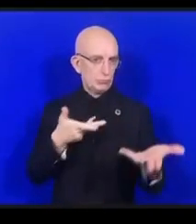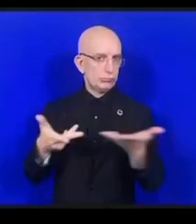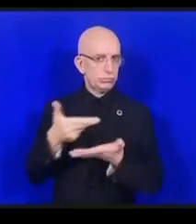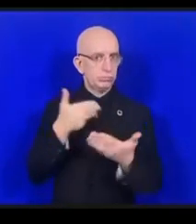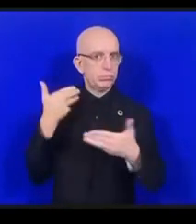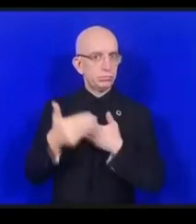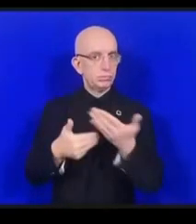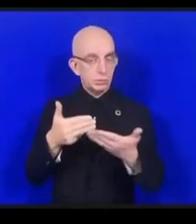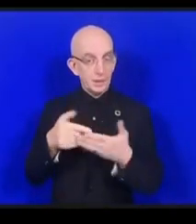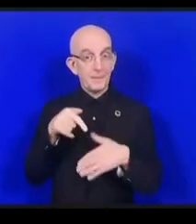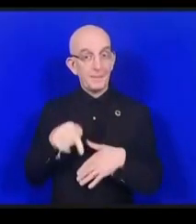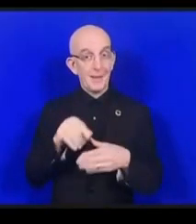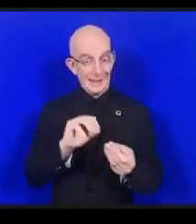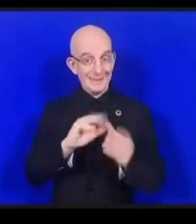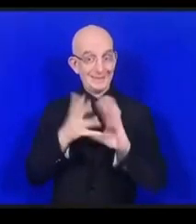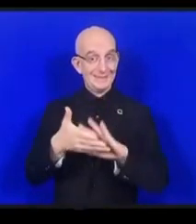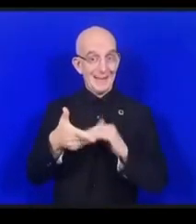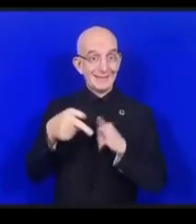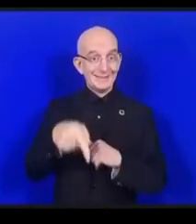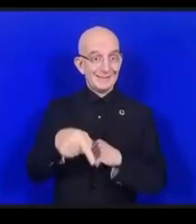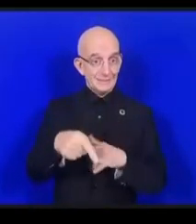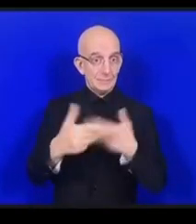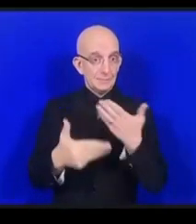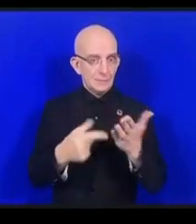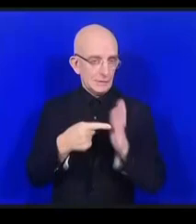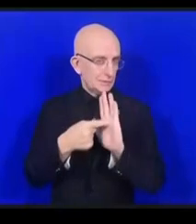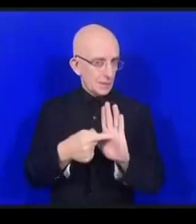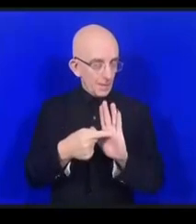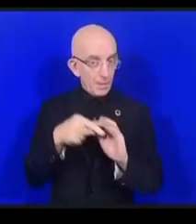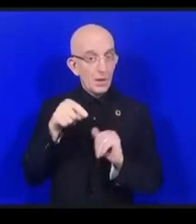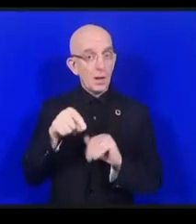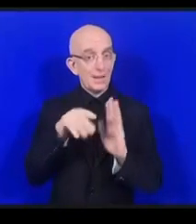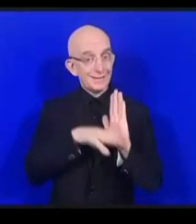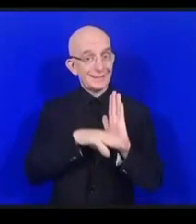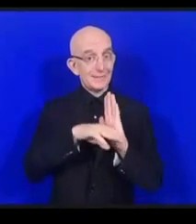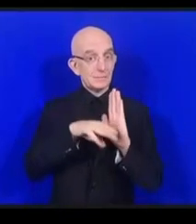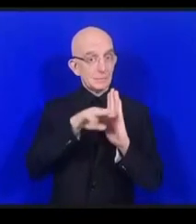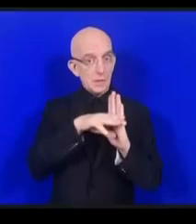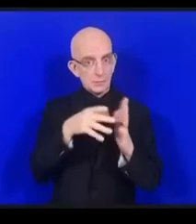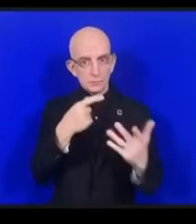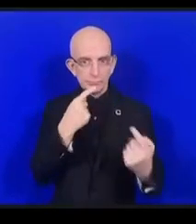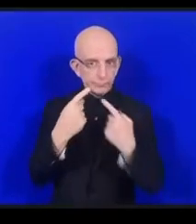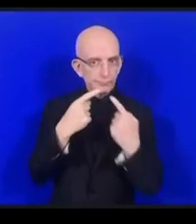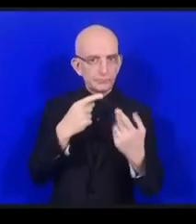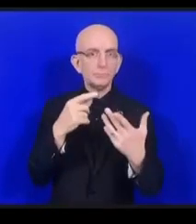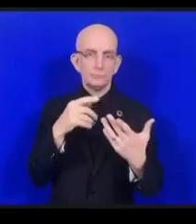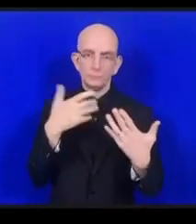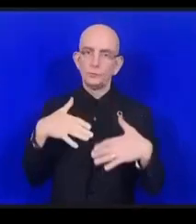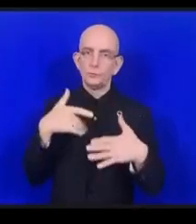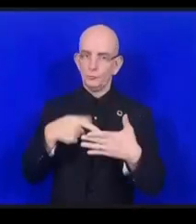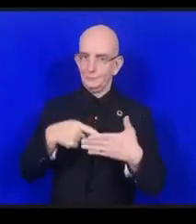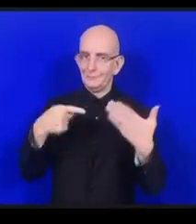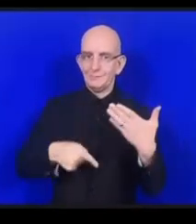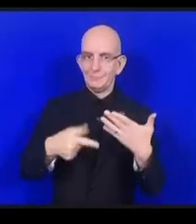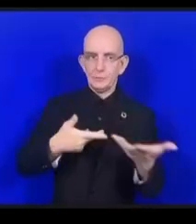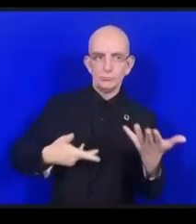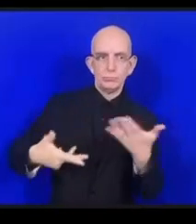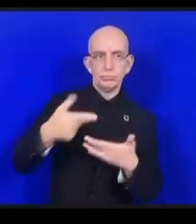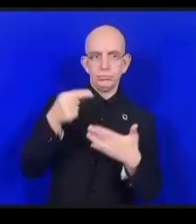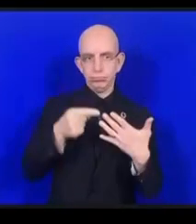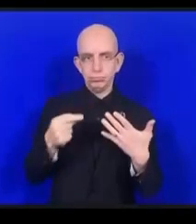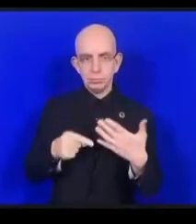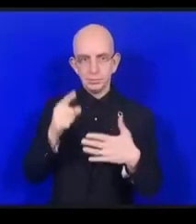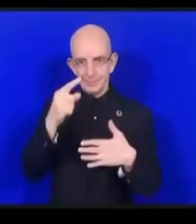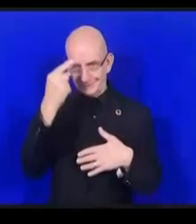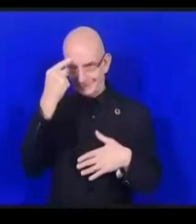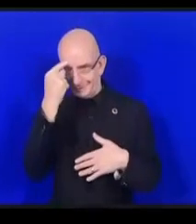très complexe il faut établir un distinguo entre le consommateur de l'internet des objets et ça passe